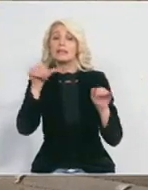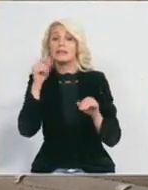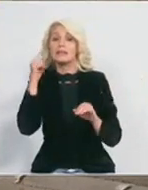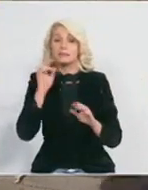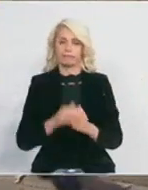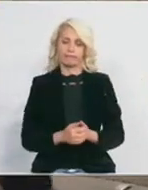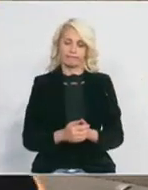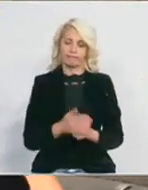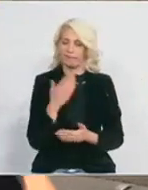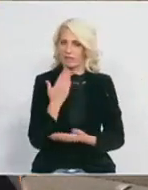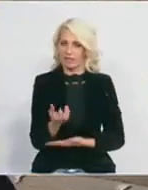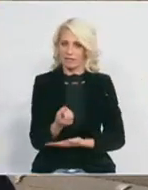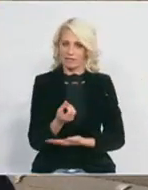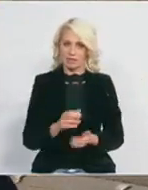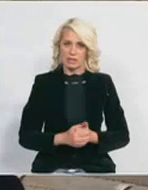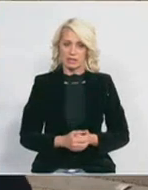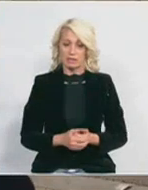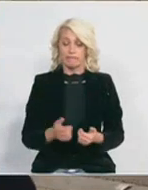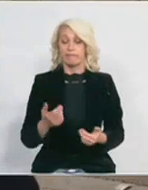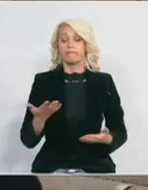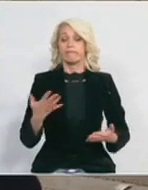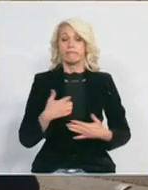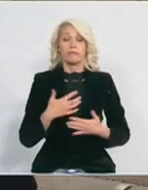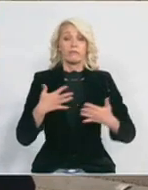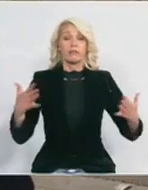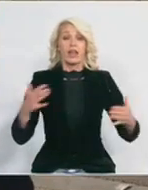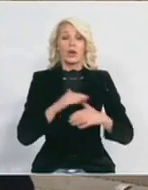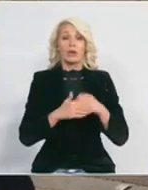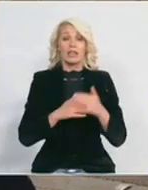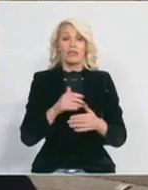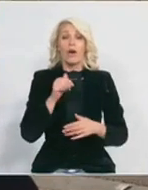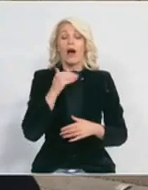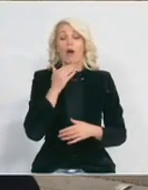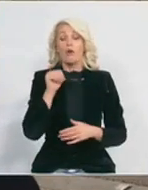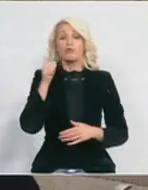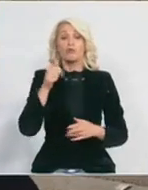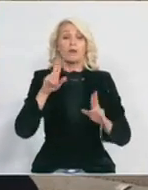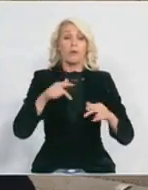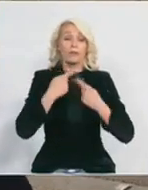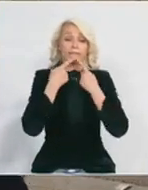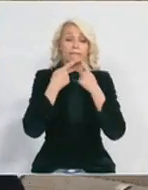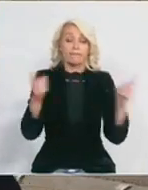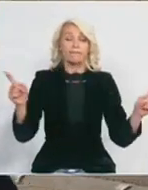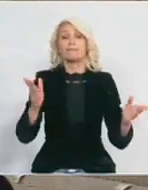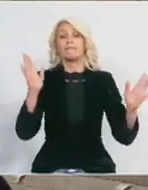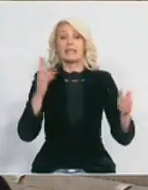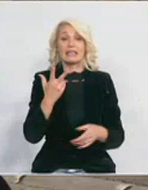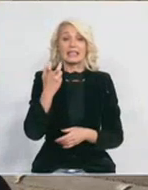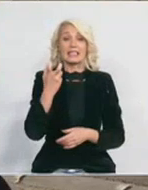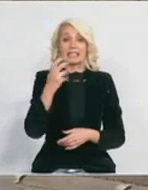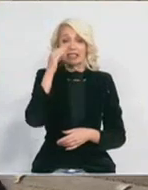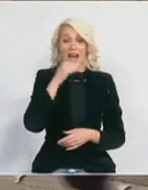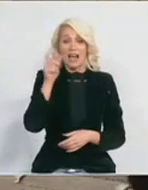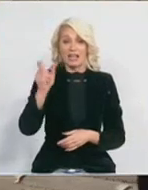Hvala vam na ovo informacije. Biće im veliko zadovoljstvo ako sutra bude mogo da vam saopštim da je bar 300 nišlija nalazi se za uskršnje